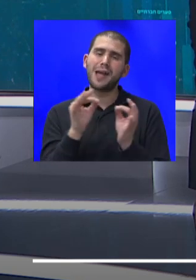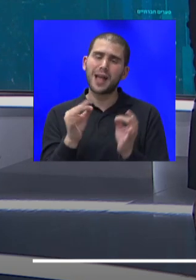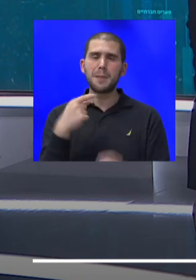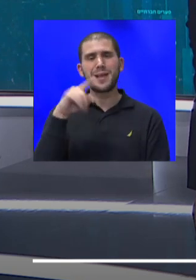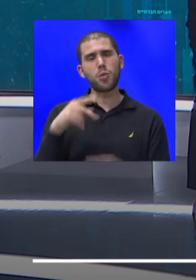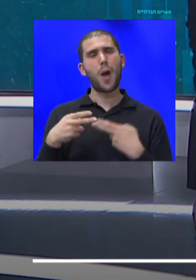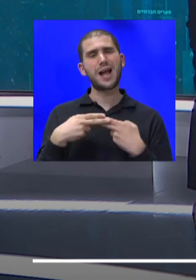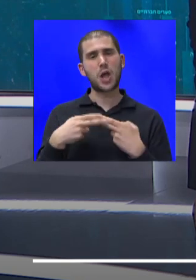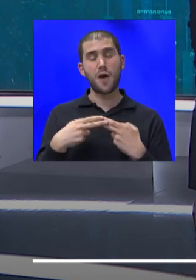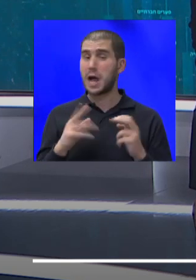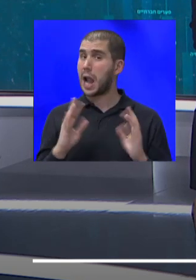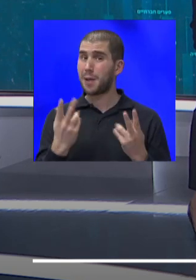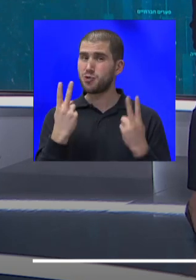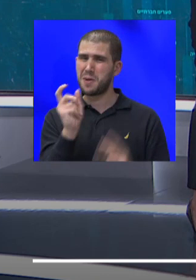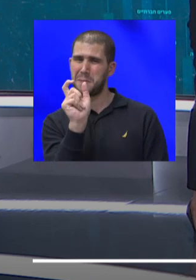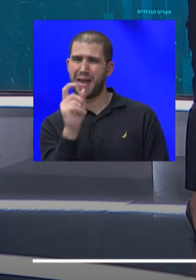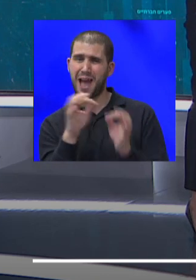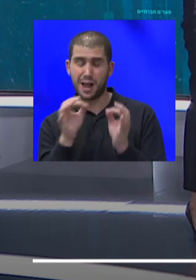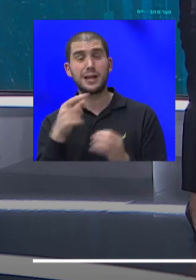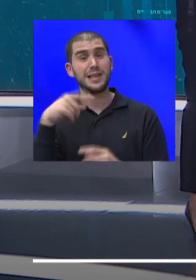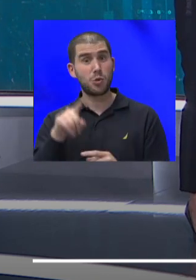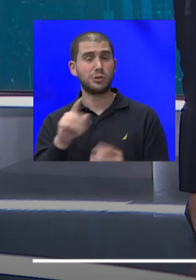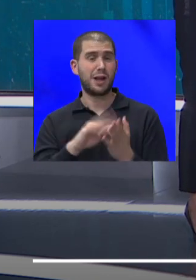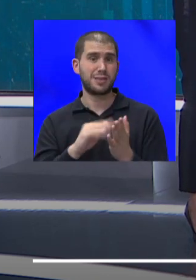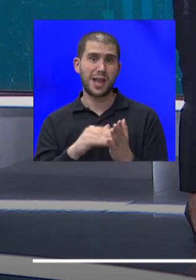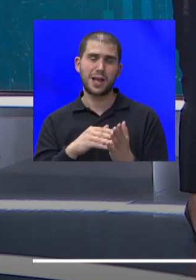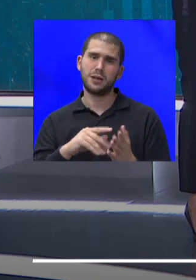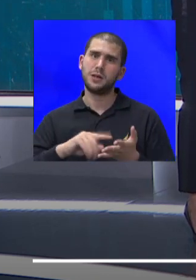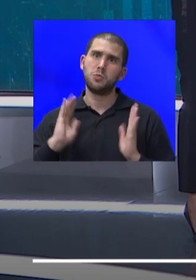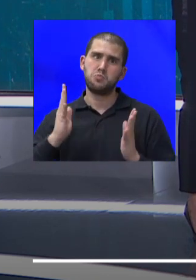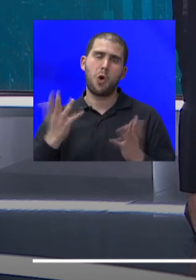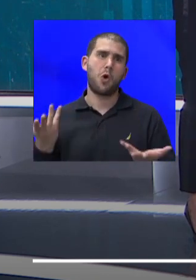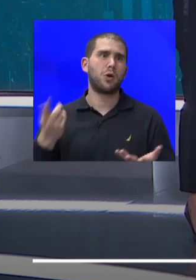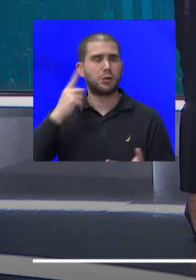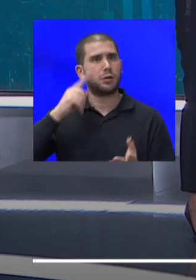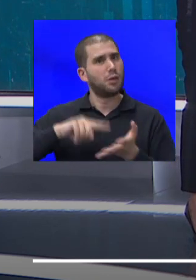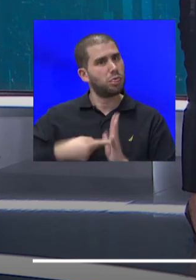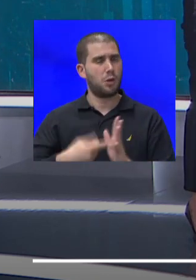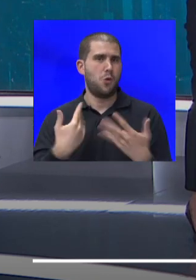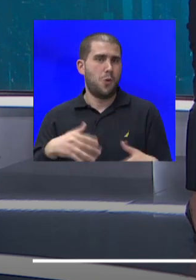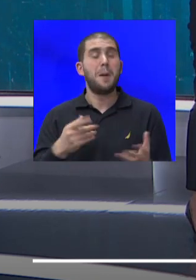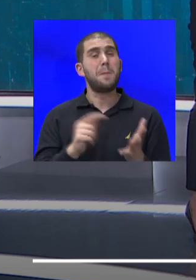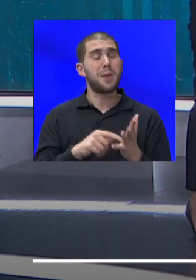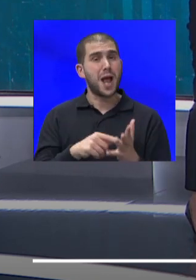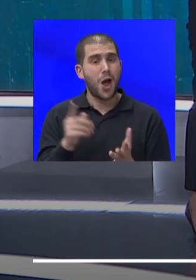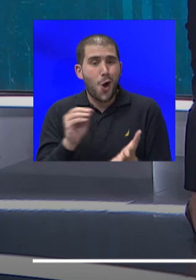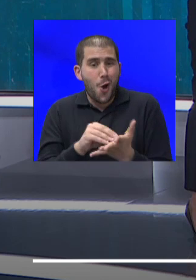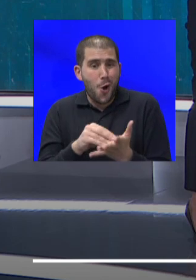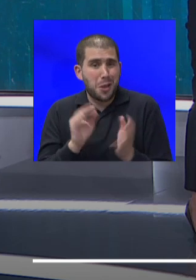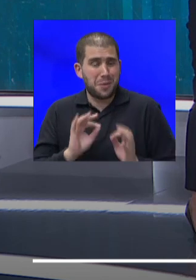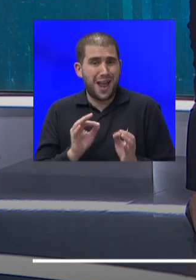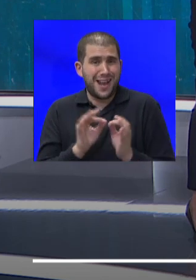חשוב? ינואר זה תאריך די שפתני, אני חייבת לומר ליאל. גם בגלל שעוד לא התחיל ייצוא, זאת אומרת,